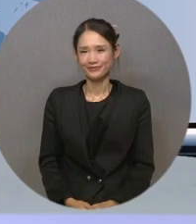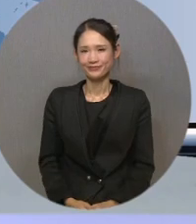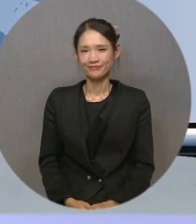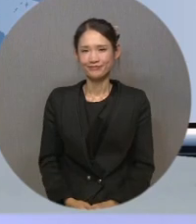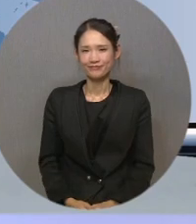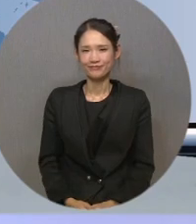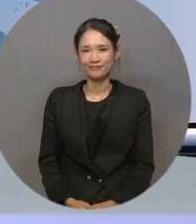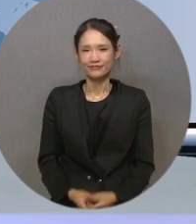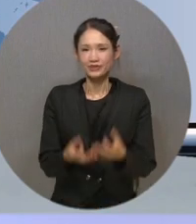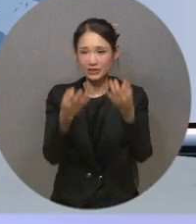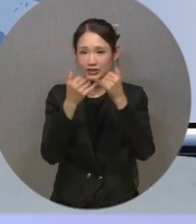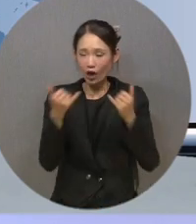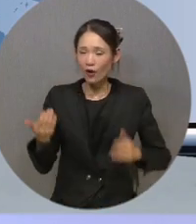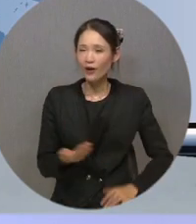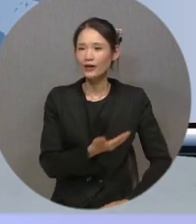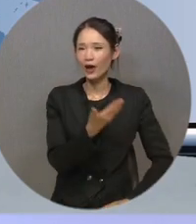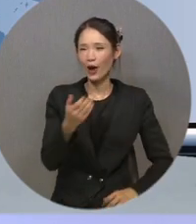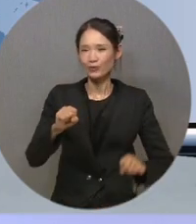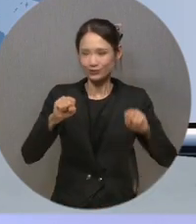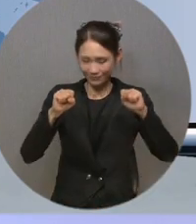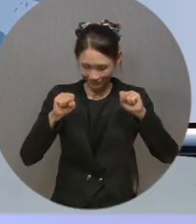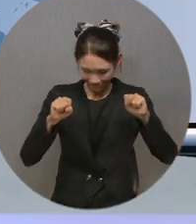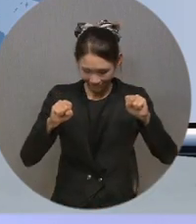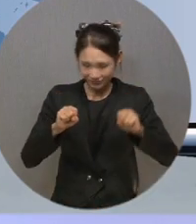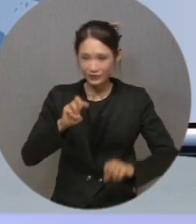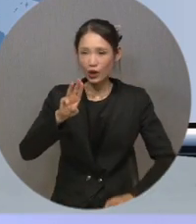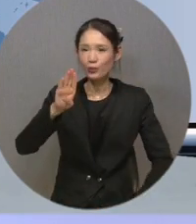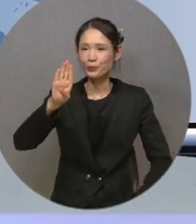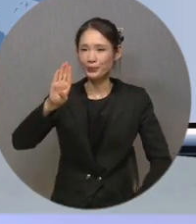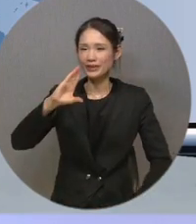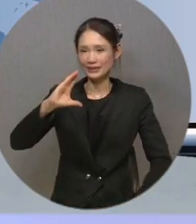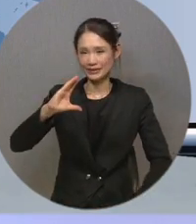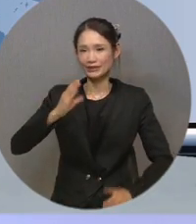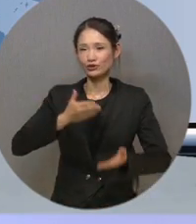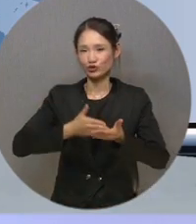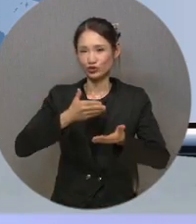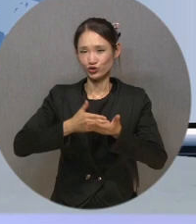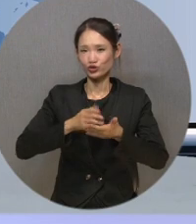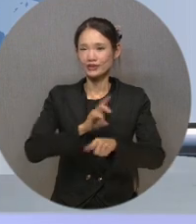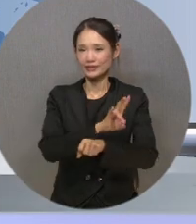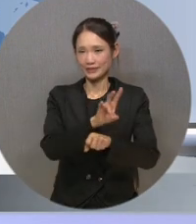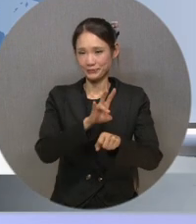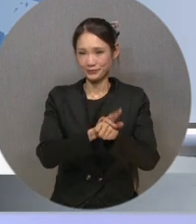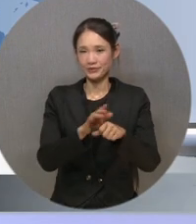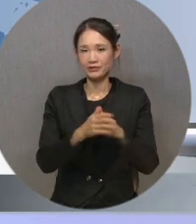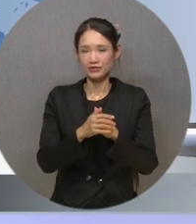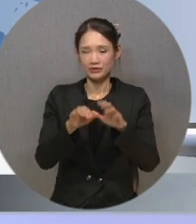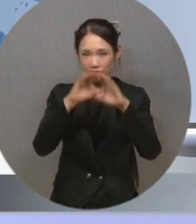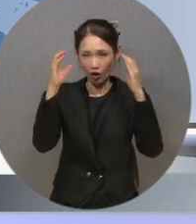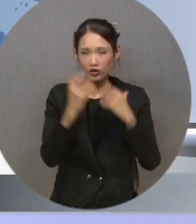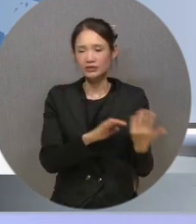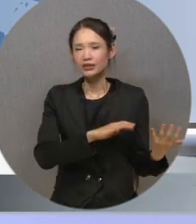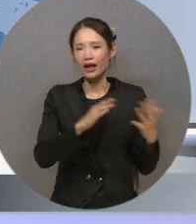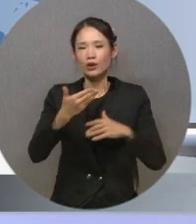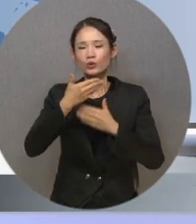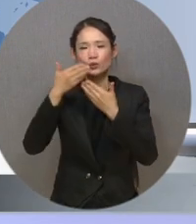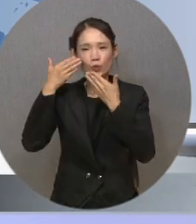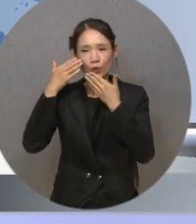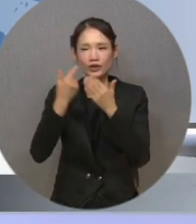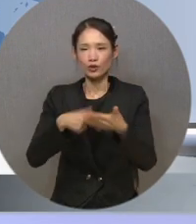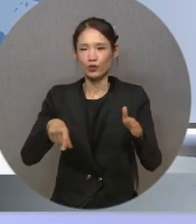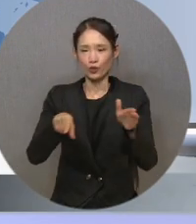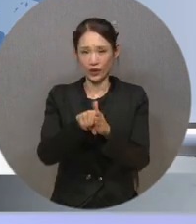시청자 여러분 안녕하십니까? WBC 복지TV 뉴스 24입니다. 전세계 농아인을 위한 축제,